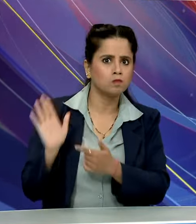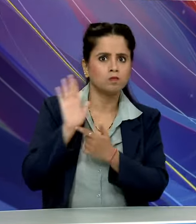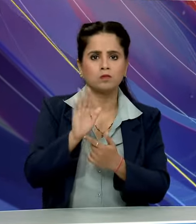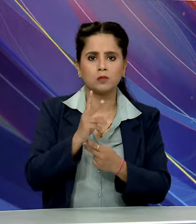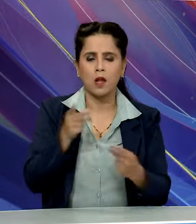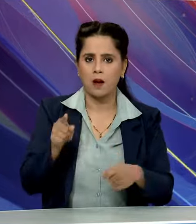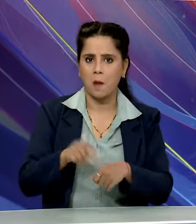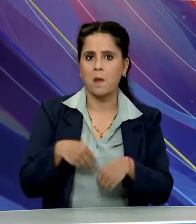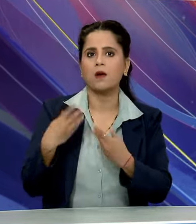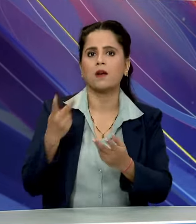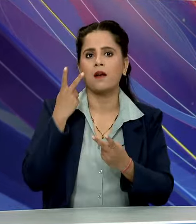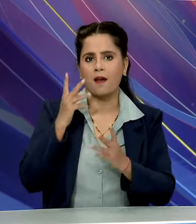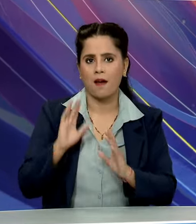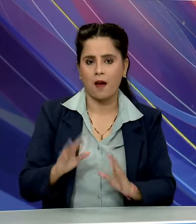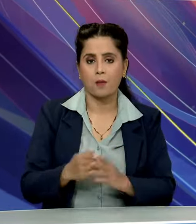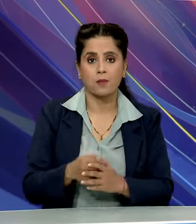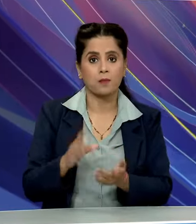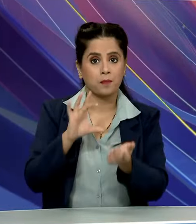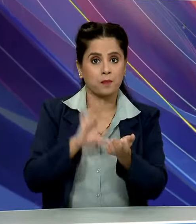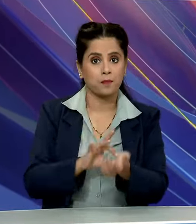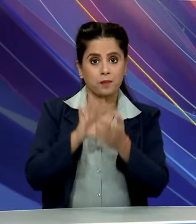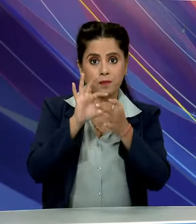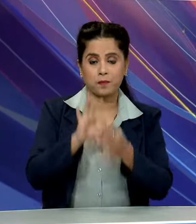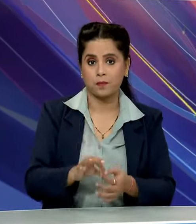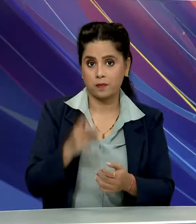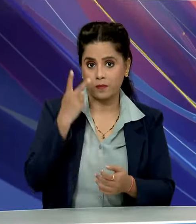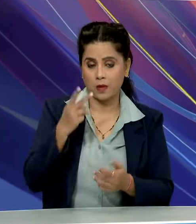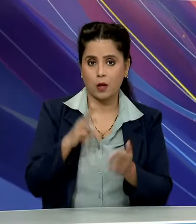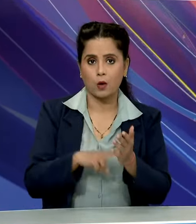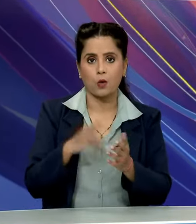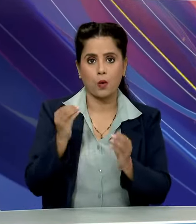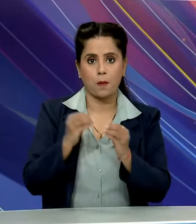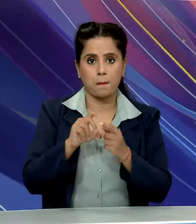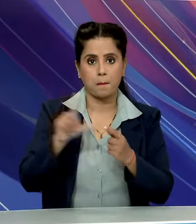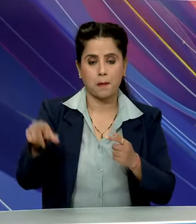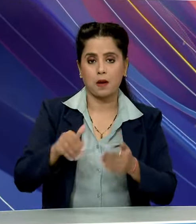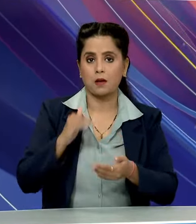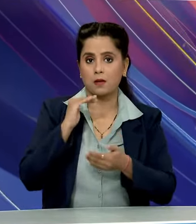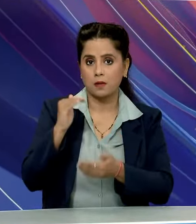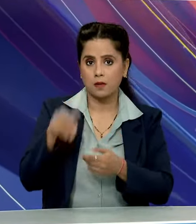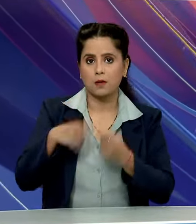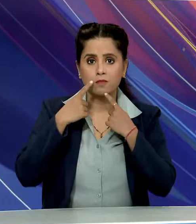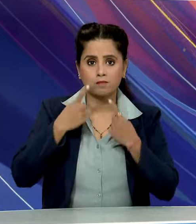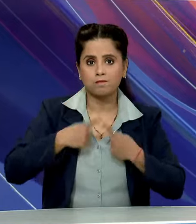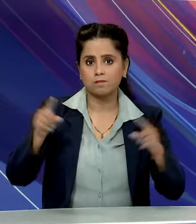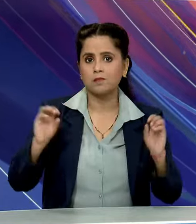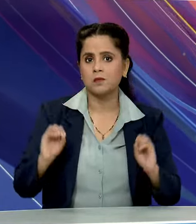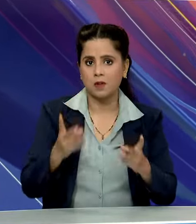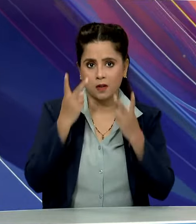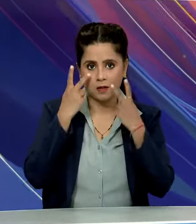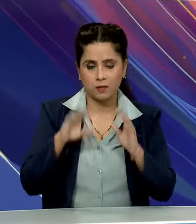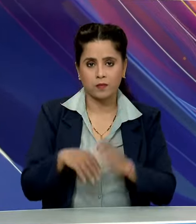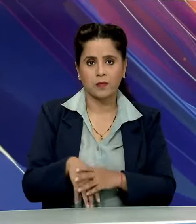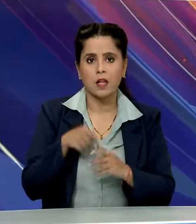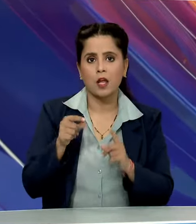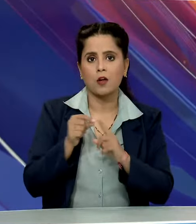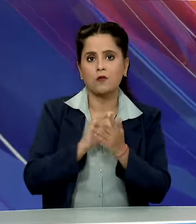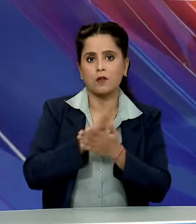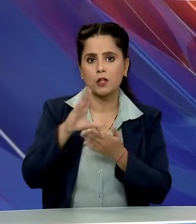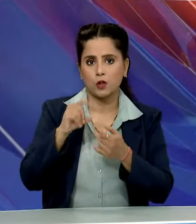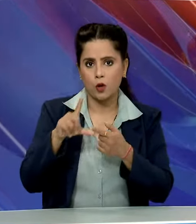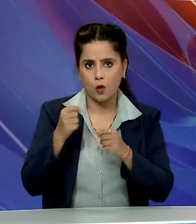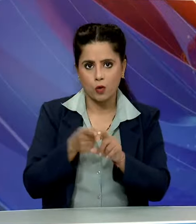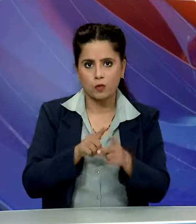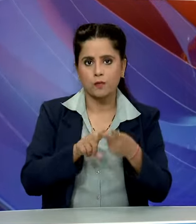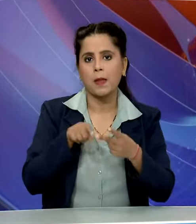है वहीं चुकित्सा के शेत्र में नॉबेल पुरस्कारों की घोशना की शुरुआत हो गई है फिजियोलोजी या